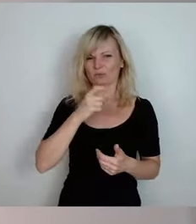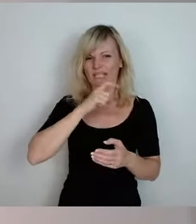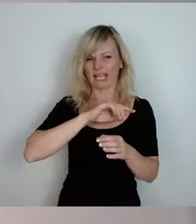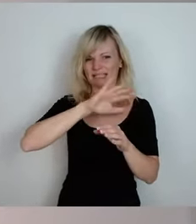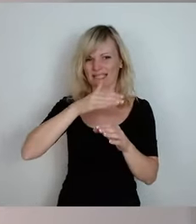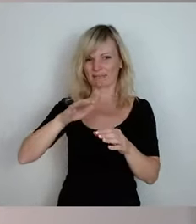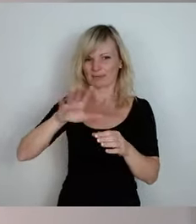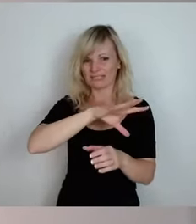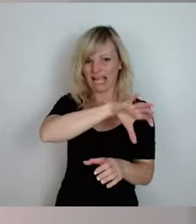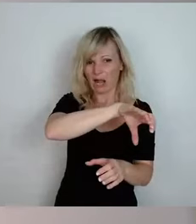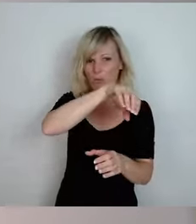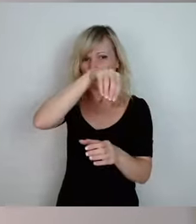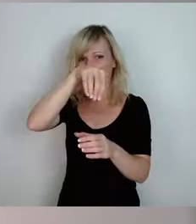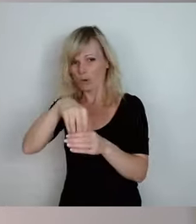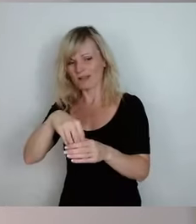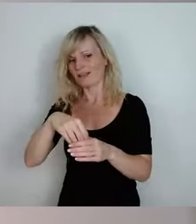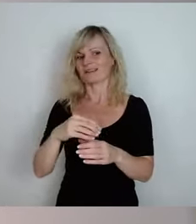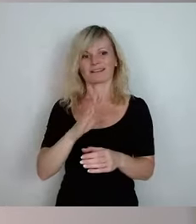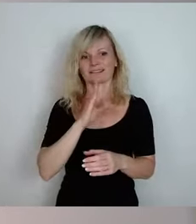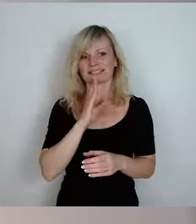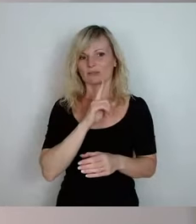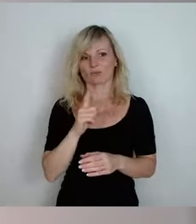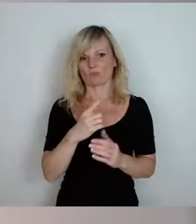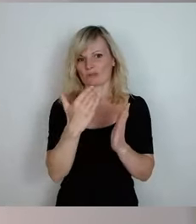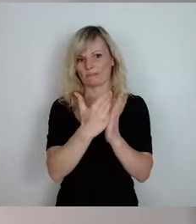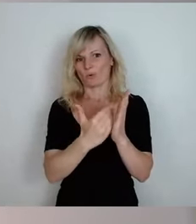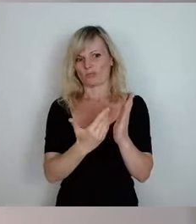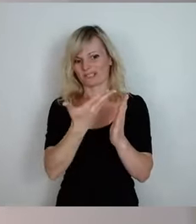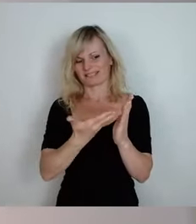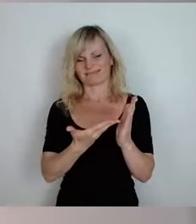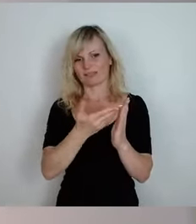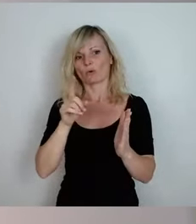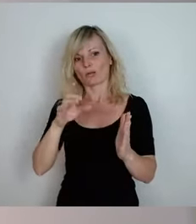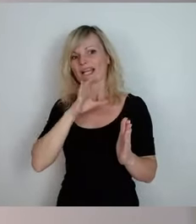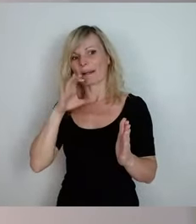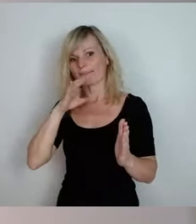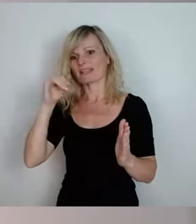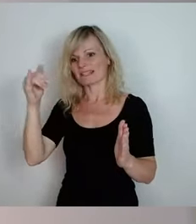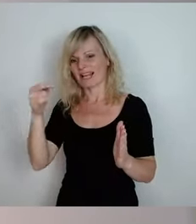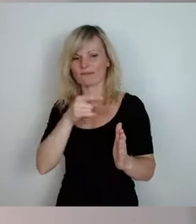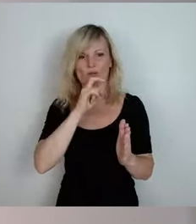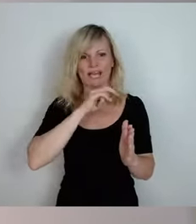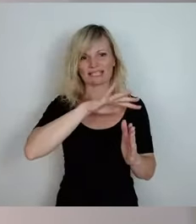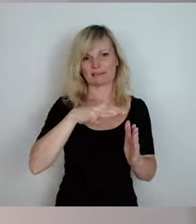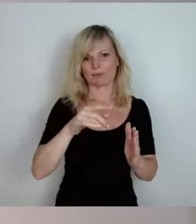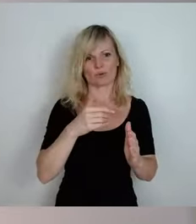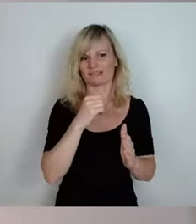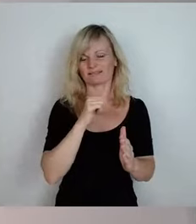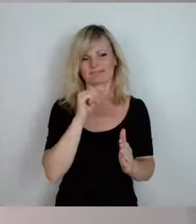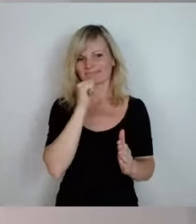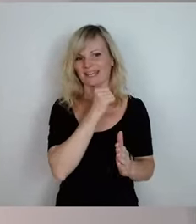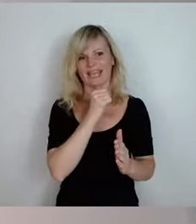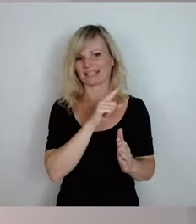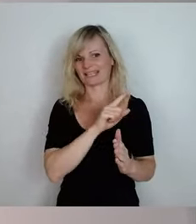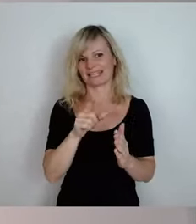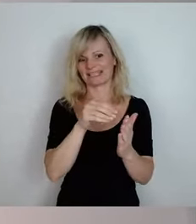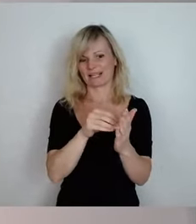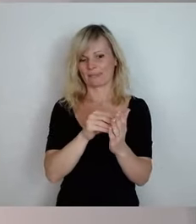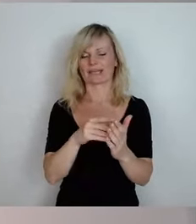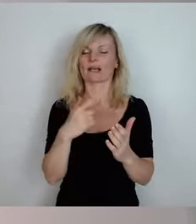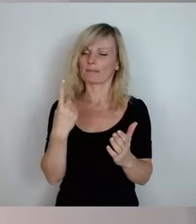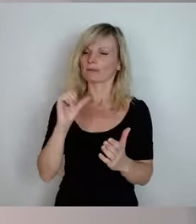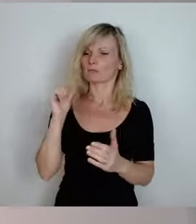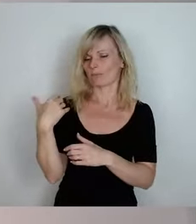nicht gereicht. Das hat dann nur für Chemnitz gereicht. Aber das haben wir auf jeden Fall gemacht. Um da nochmal einen Punkt zu machen, das nehme ich gerne mit und